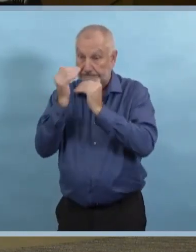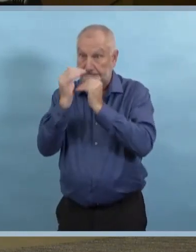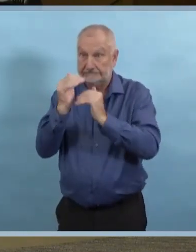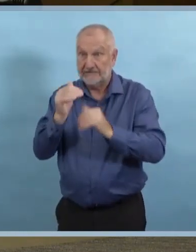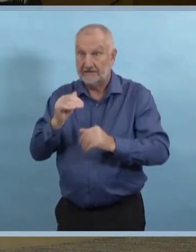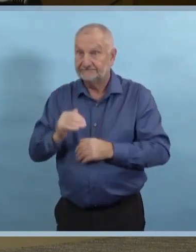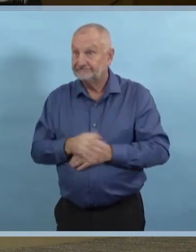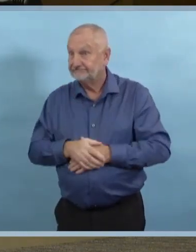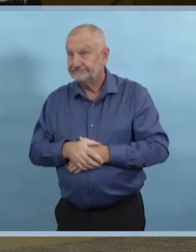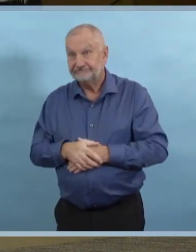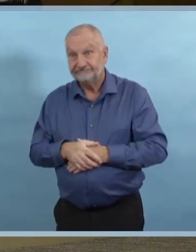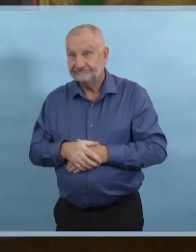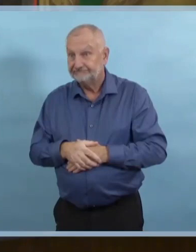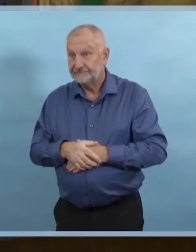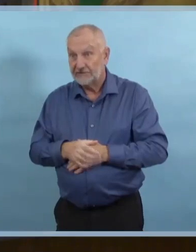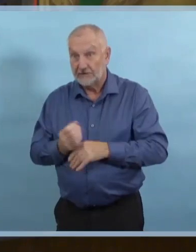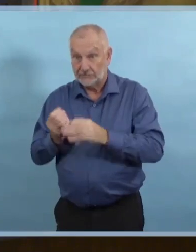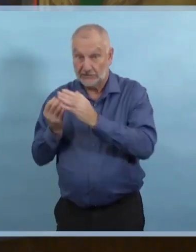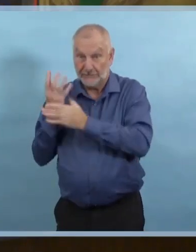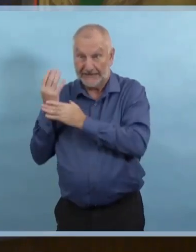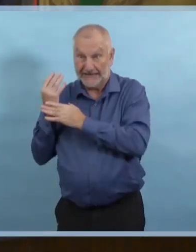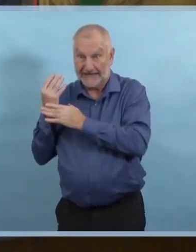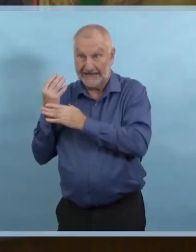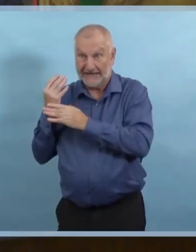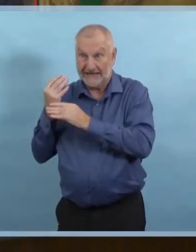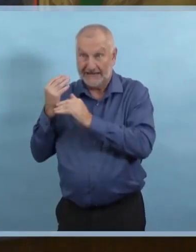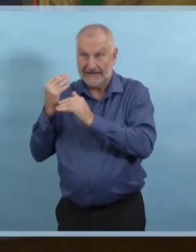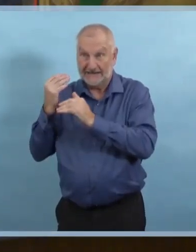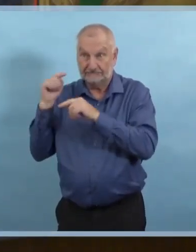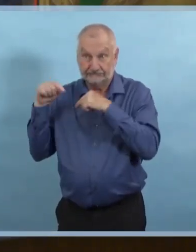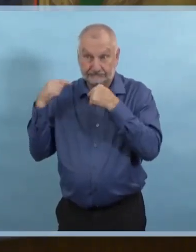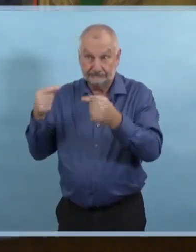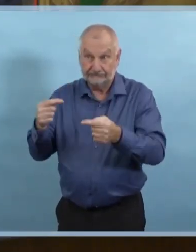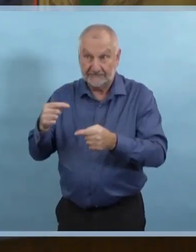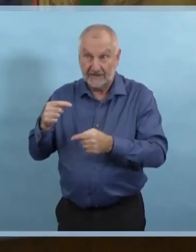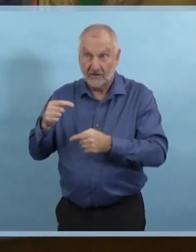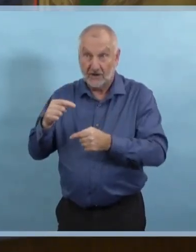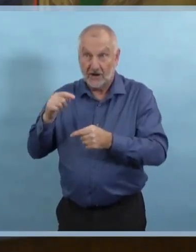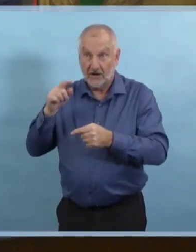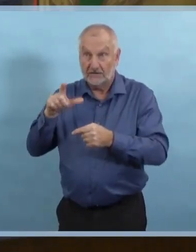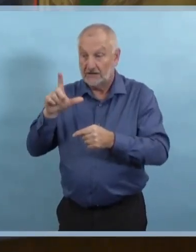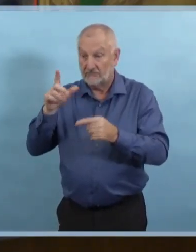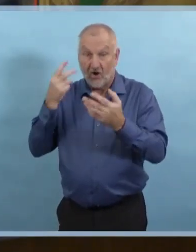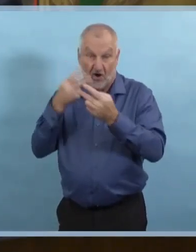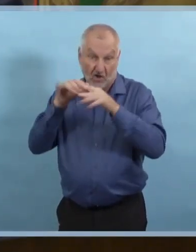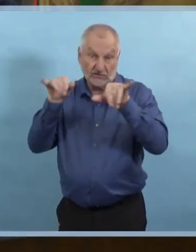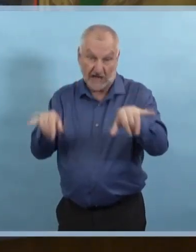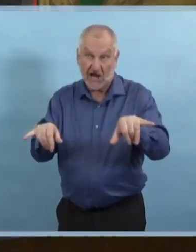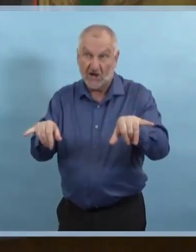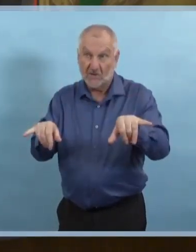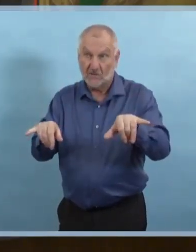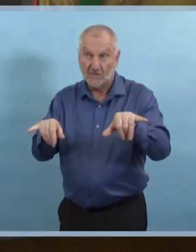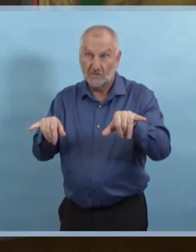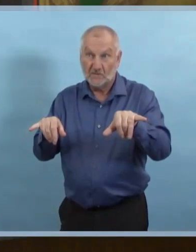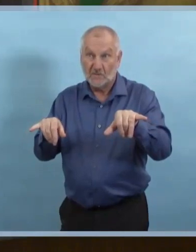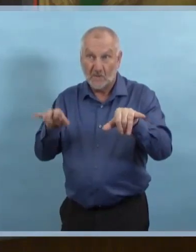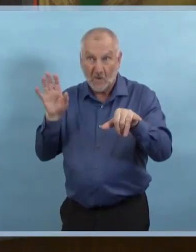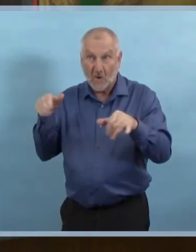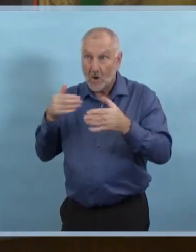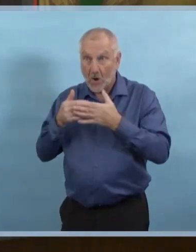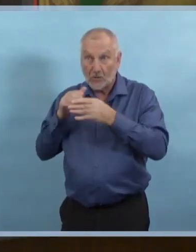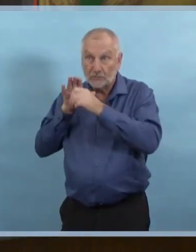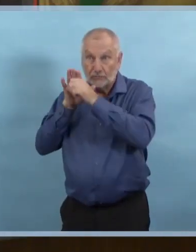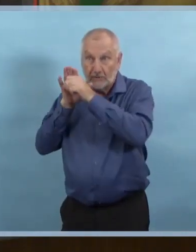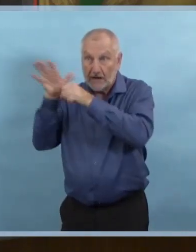Toutes les administrations ont appris beaucoup de choses sur le virus. Nous avons appris que nous avons la capacité de cibler un peu plus notre